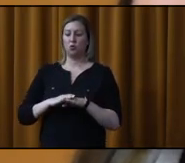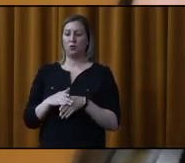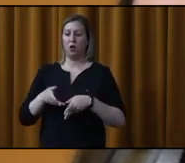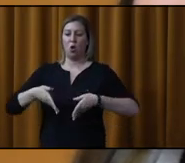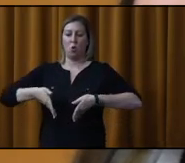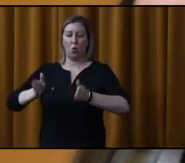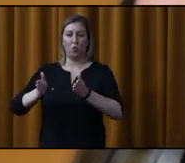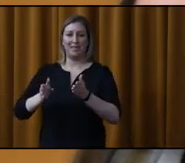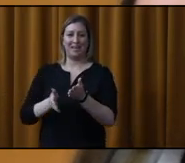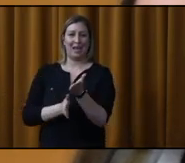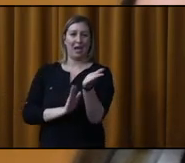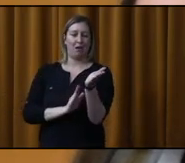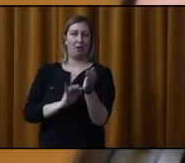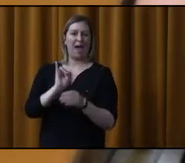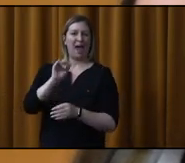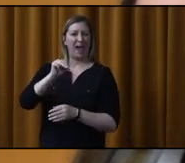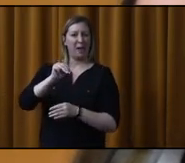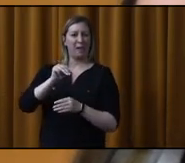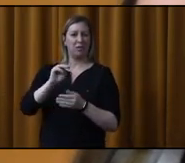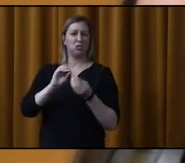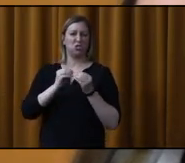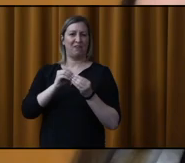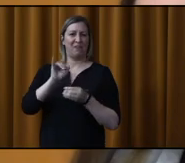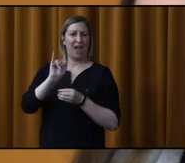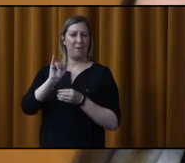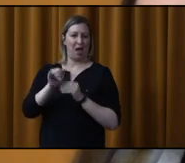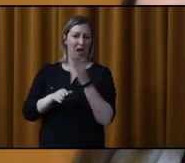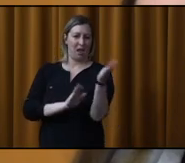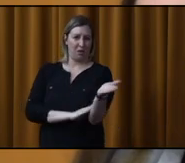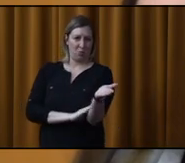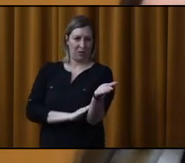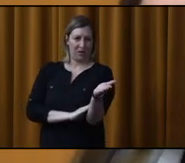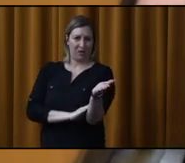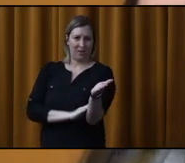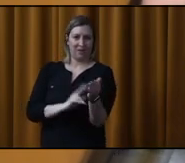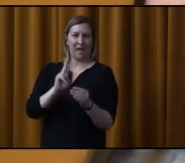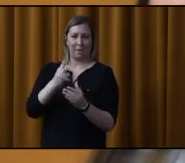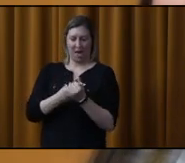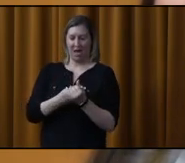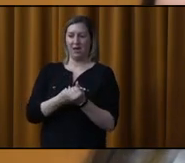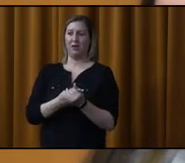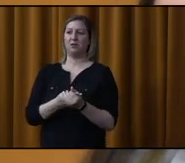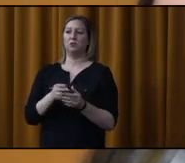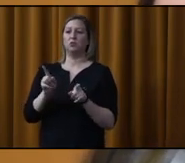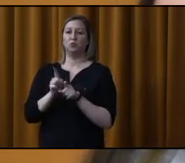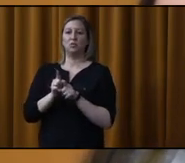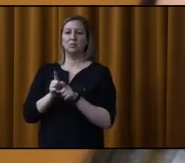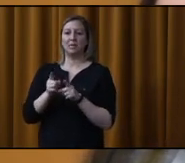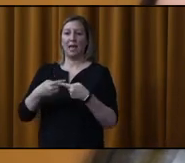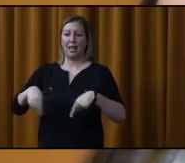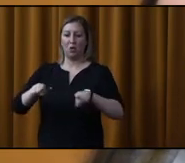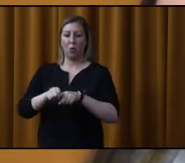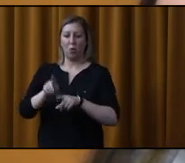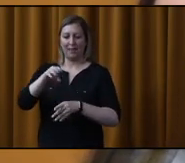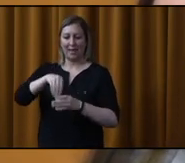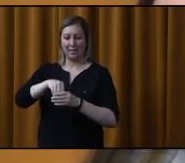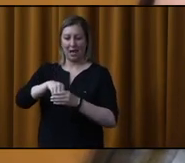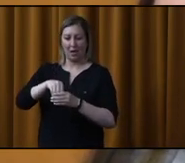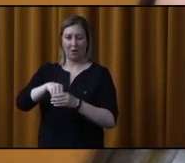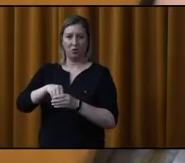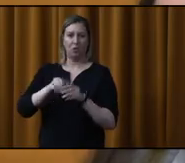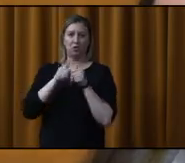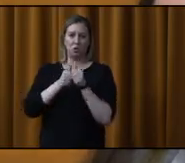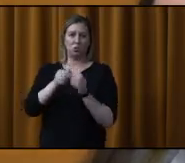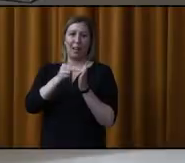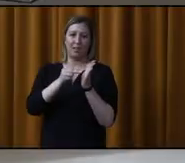Bois-Franc et Bachand, entre les rues de Bayonne et de Beauharnois, ainsi que dans les coudes intérieurs de ces mêmes rues, selon les normes